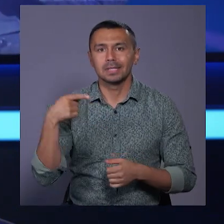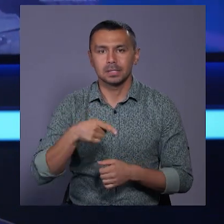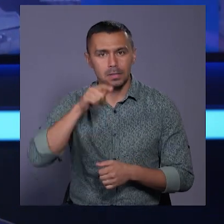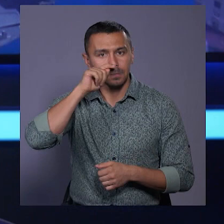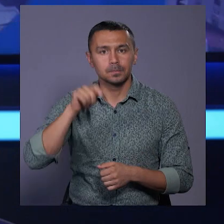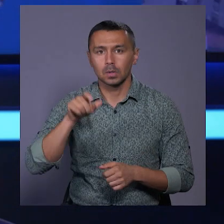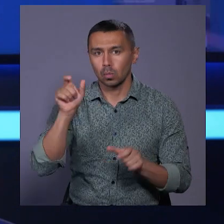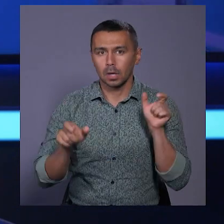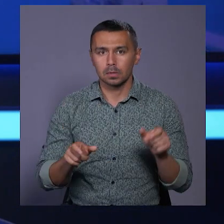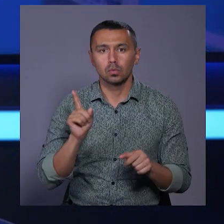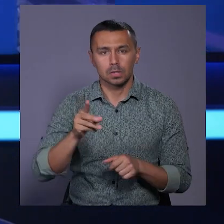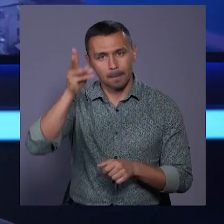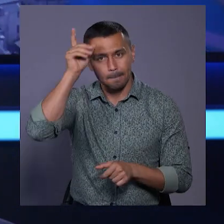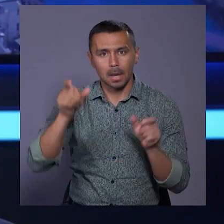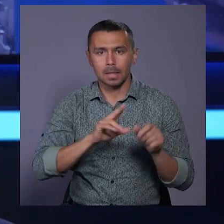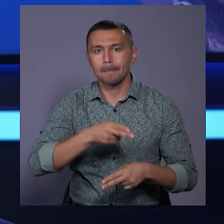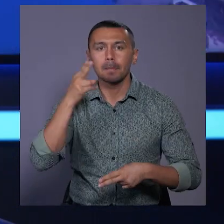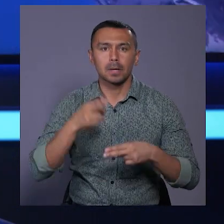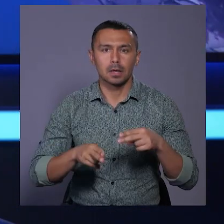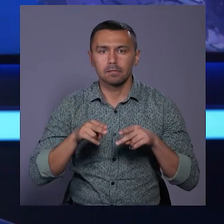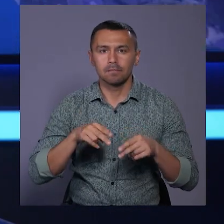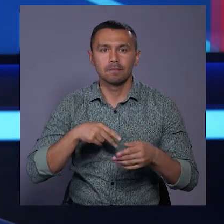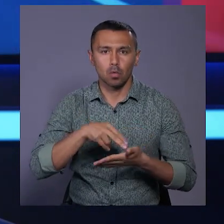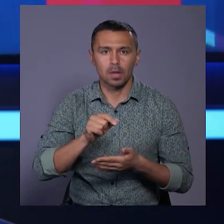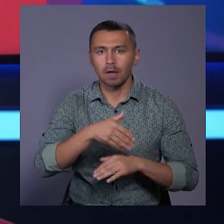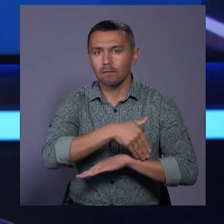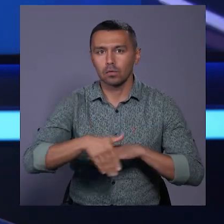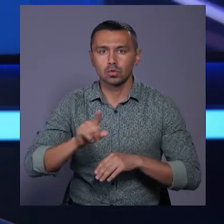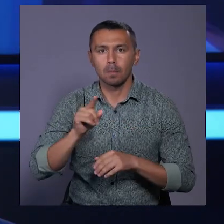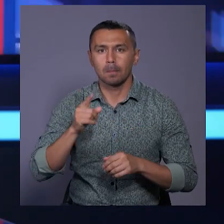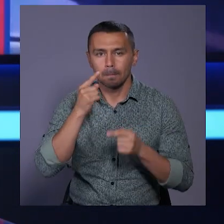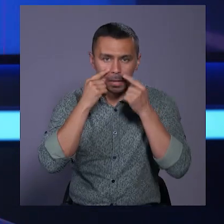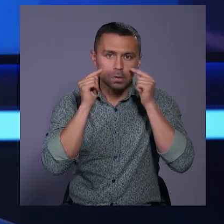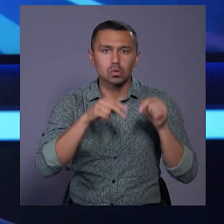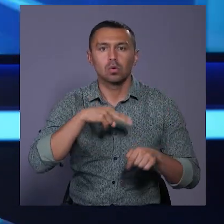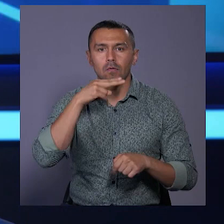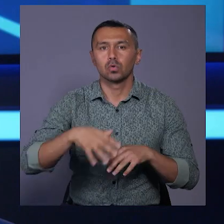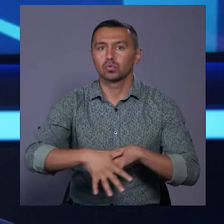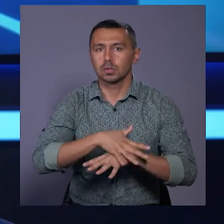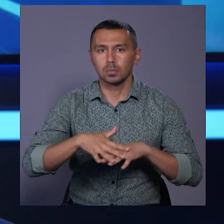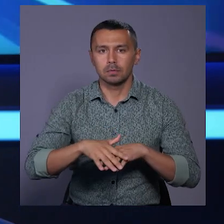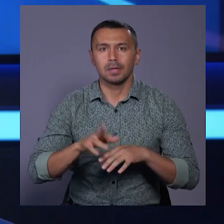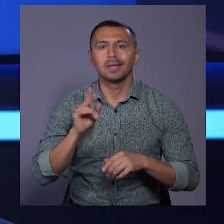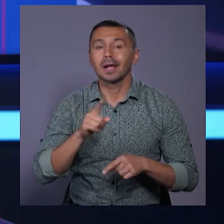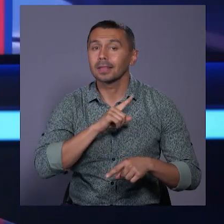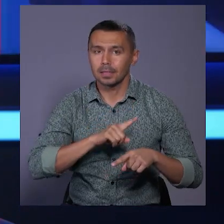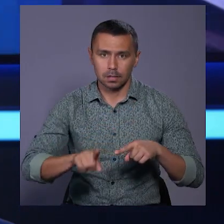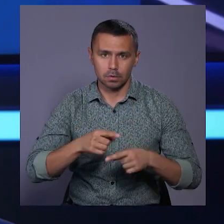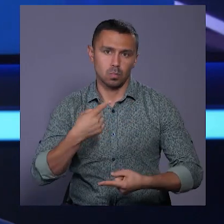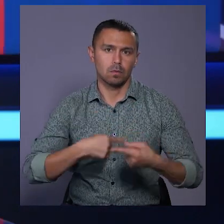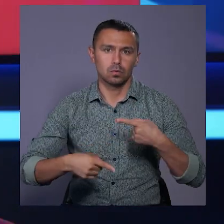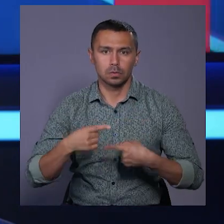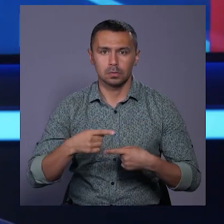українців. Тож хмельничани не припиняють виходити на вулицю, щоб привернути увагу суспільства і якнайшвидше